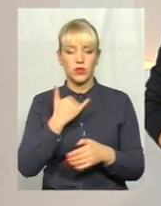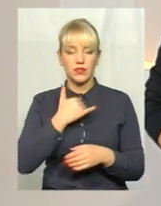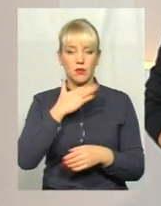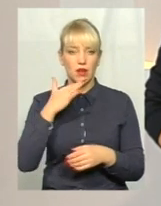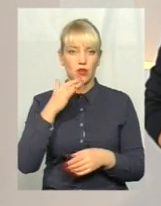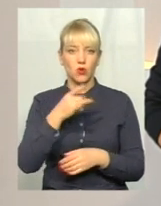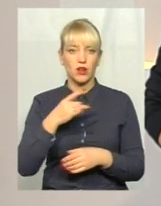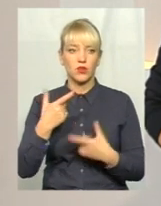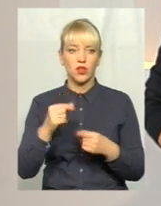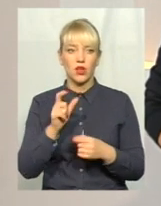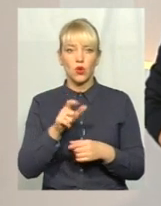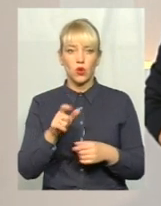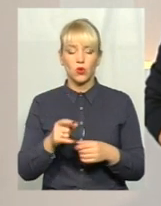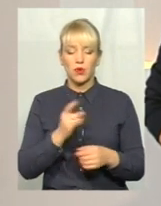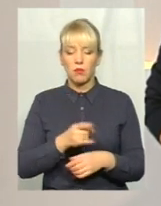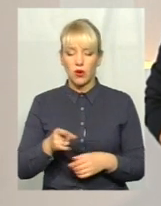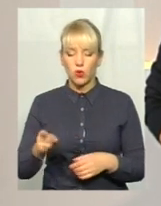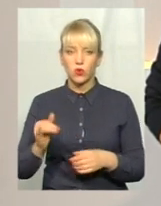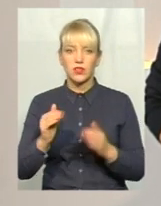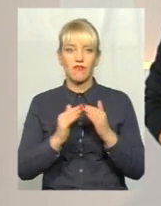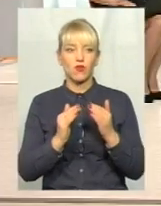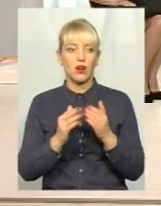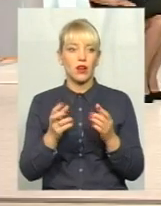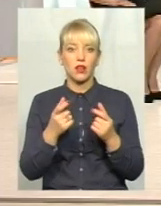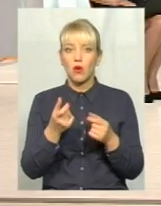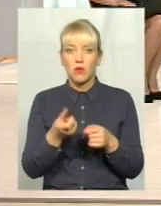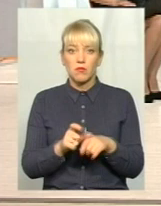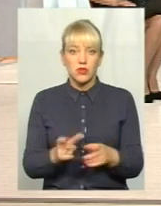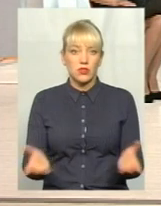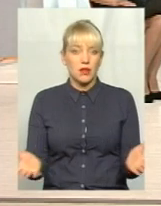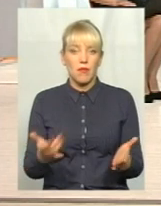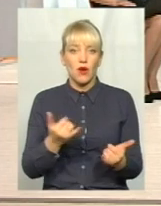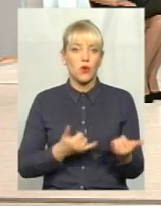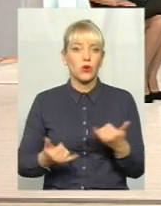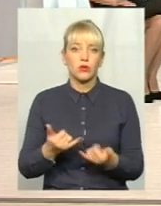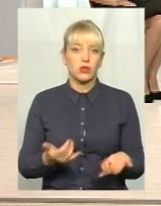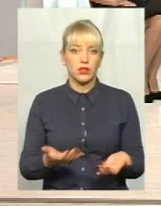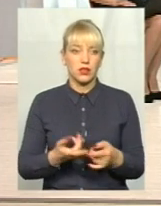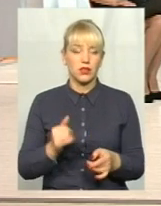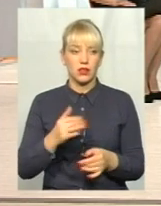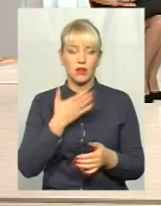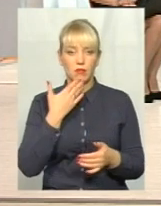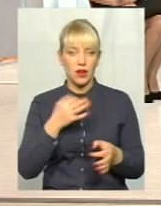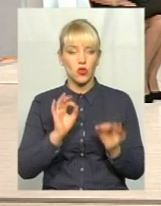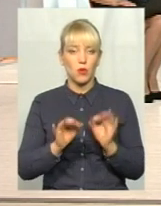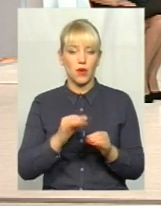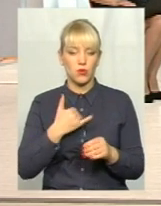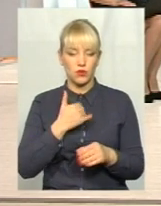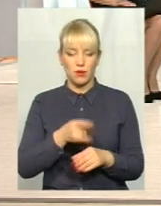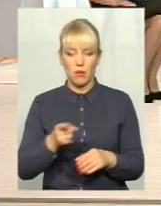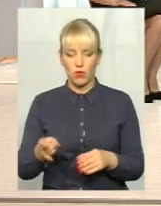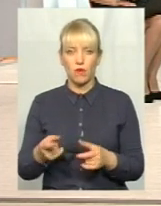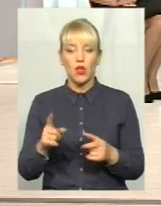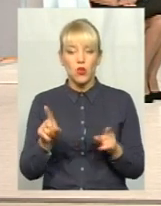насправді люди паркуються в дворах через те, що вони кажуть, ну більше ніде, немає повз нормальних парковок. Але ж все одно